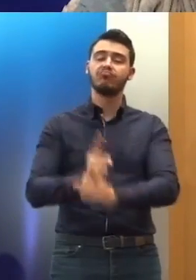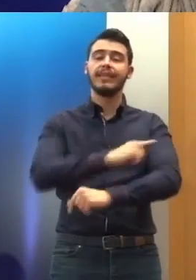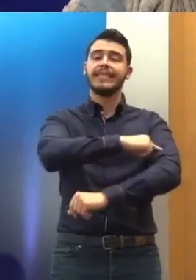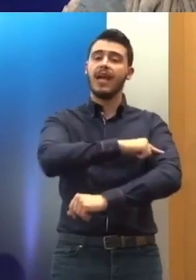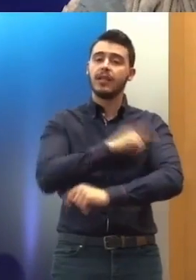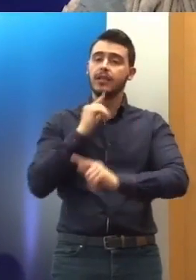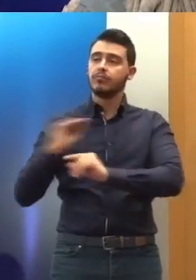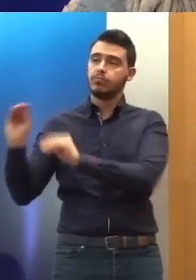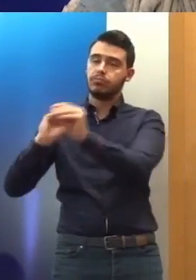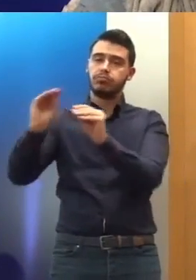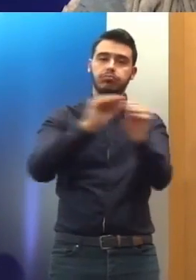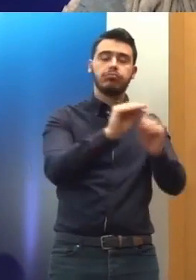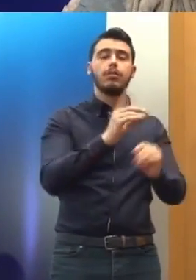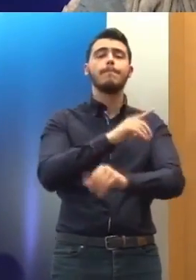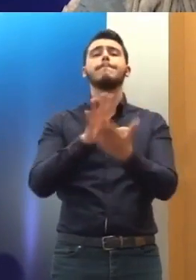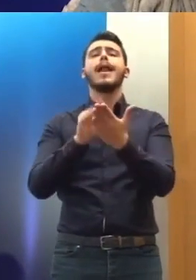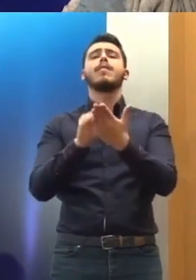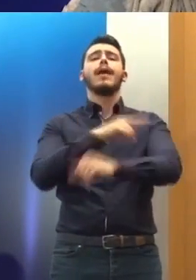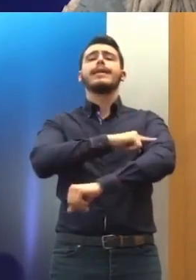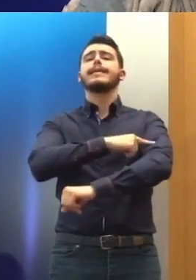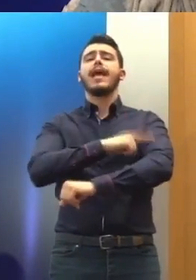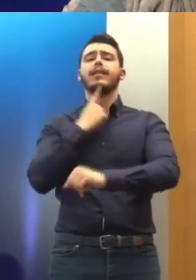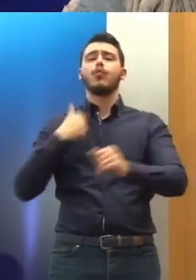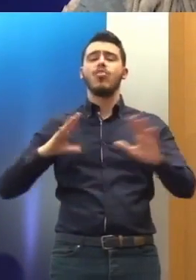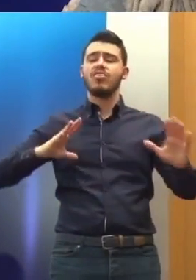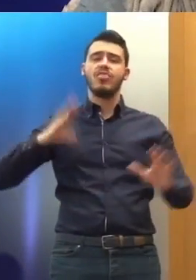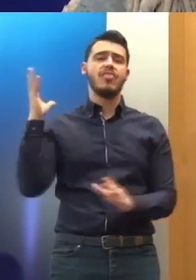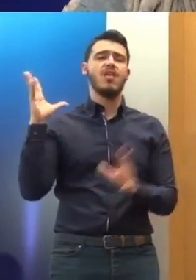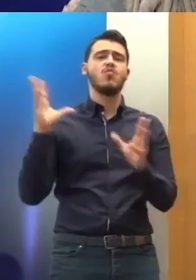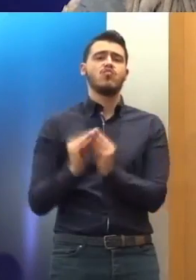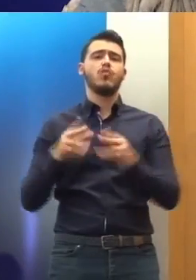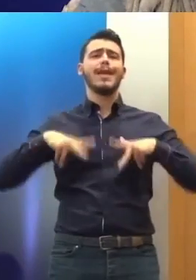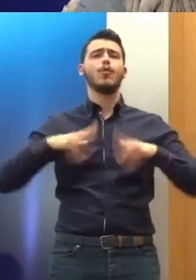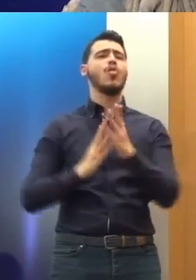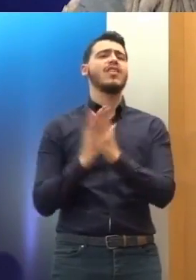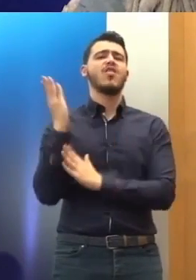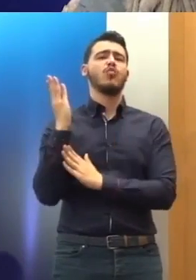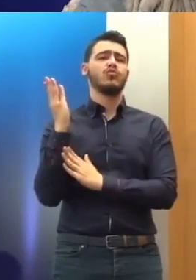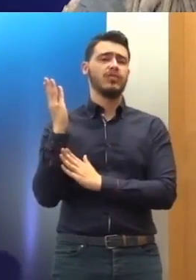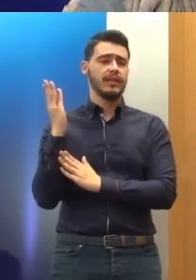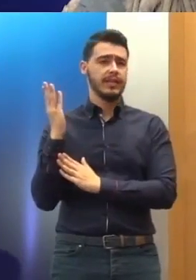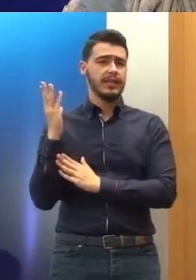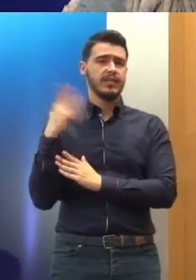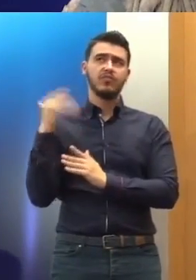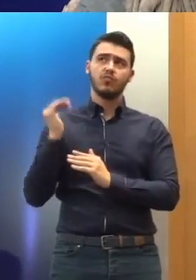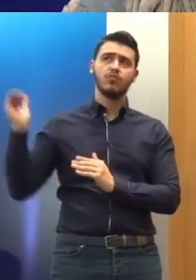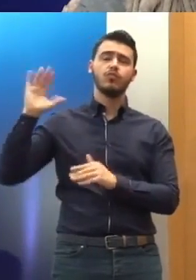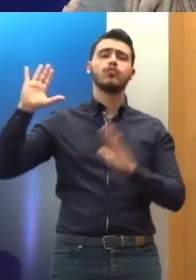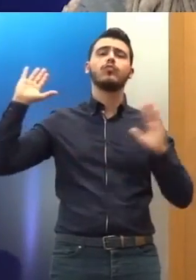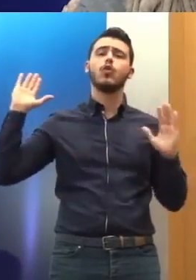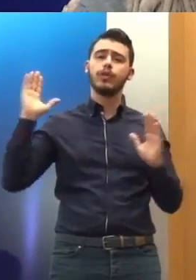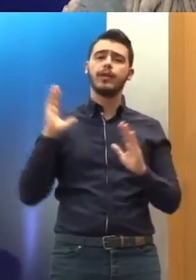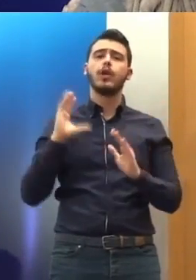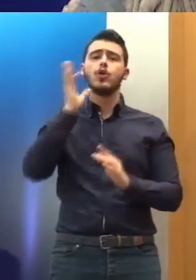επιθυμούν να βρίσκονται κάτω από τη δικαιοδοσία του Υπουργείου Δικαιοσύνης Ενώ άμα είναι στο ΕΣΥ θα